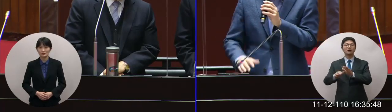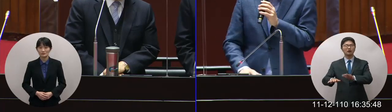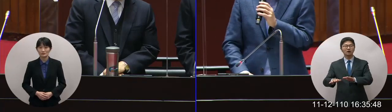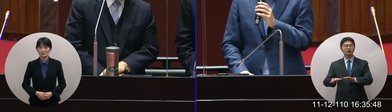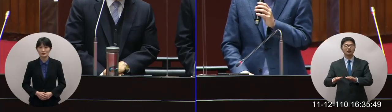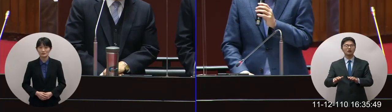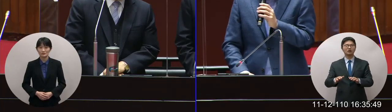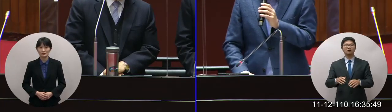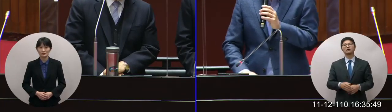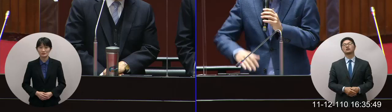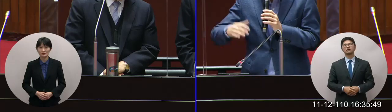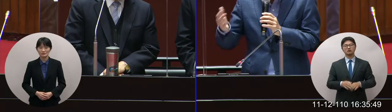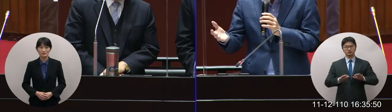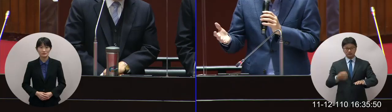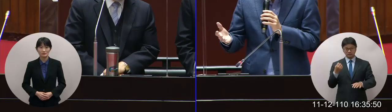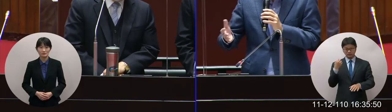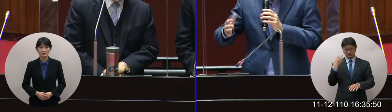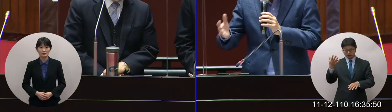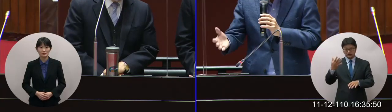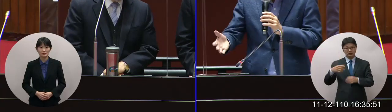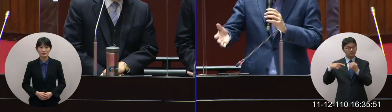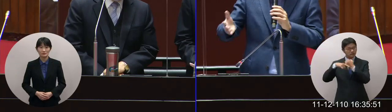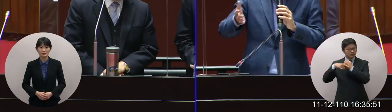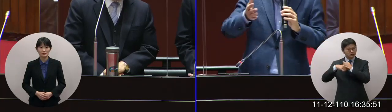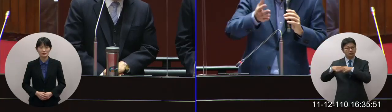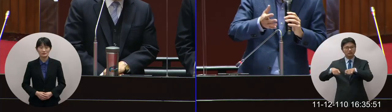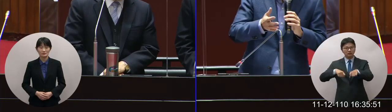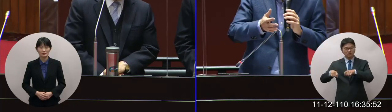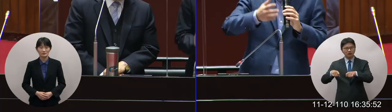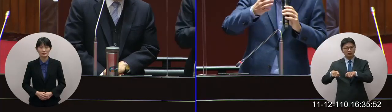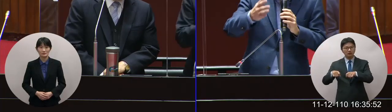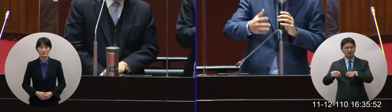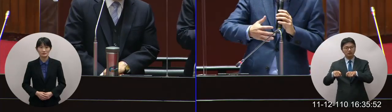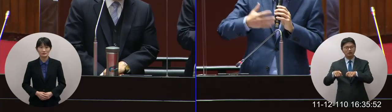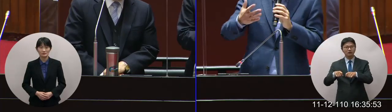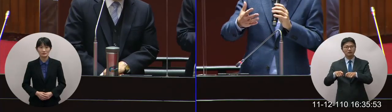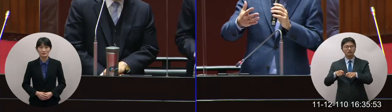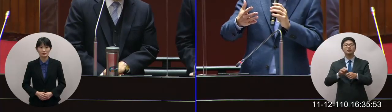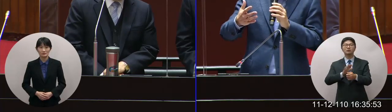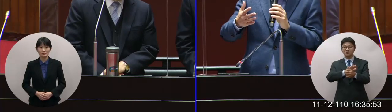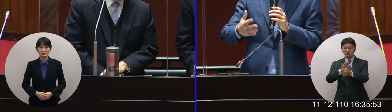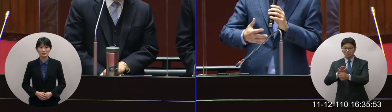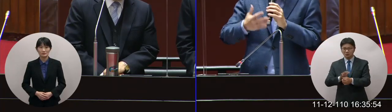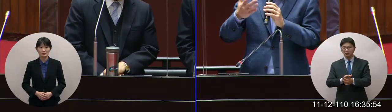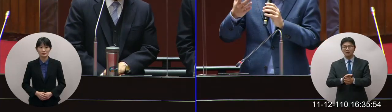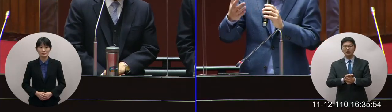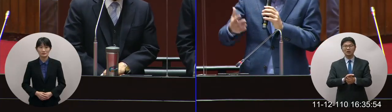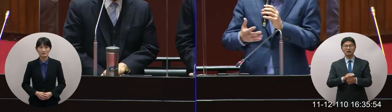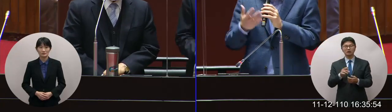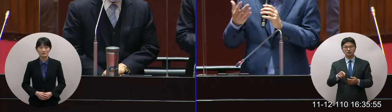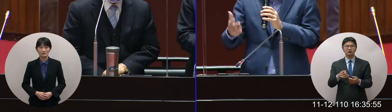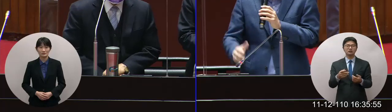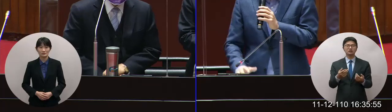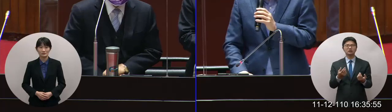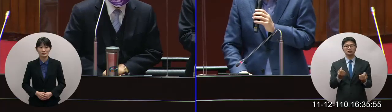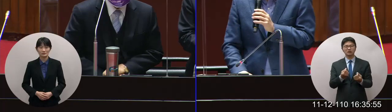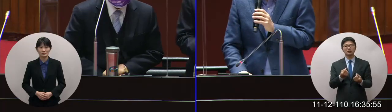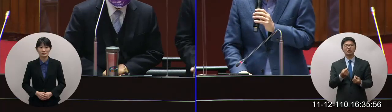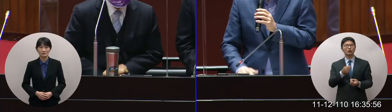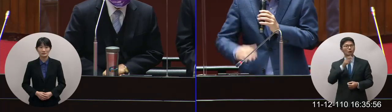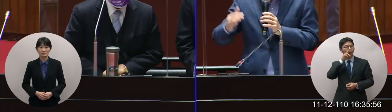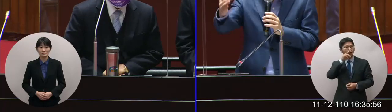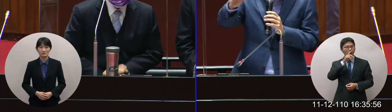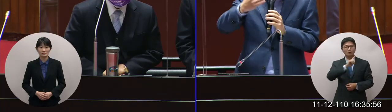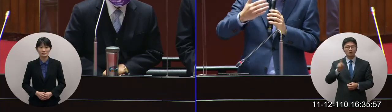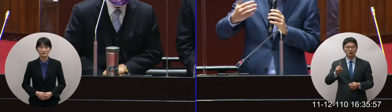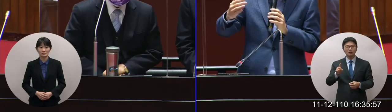新開發的一個區塊我們也希望把這個新能夠用到還沒有犯一些不管是不應該的一個錯